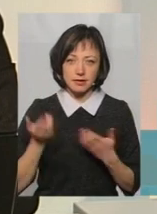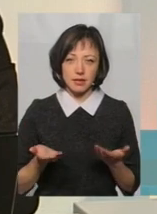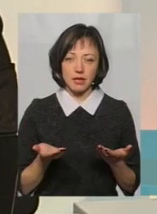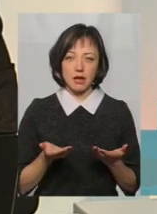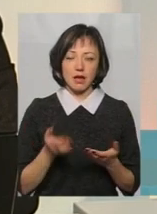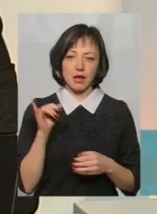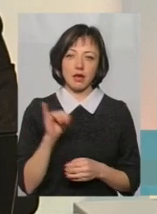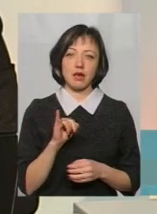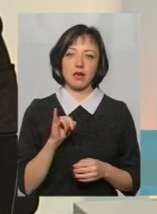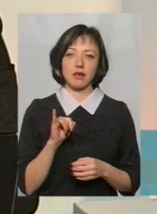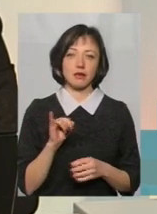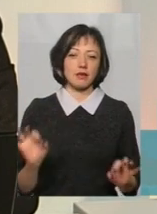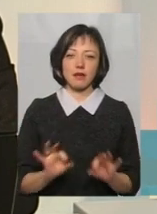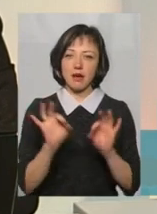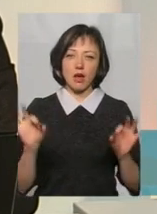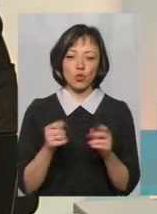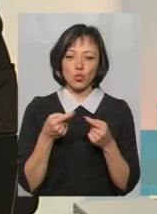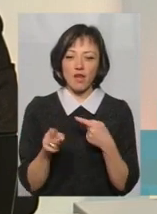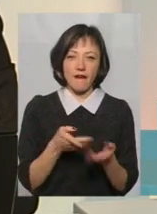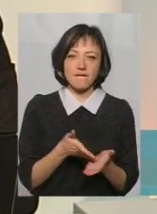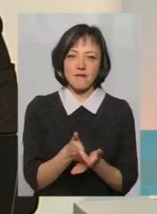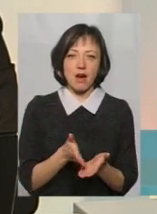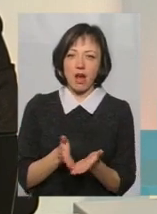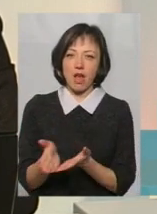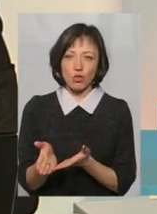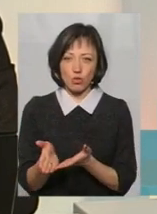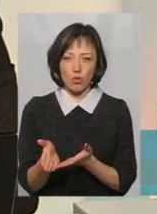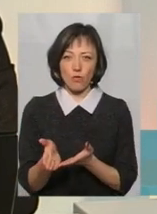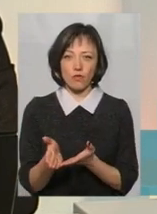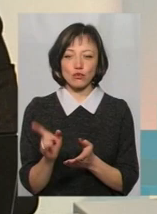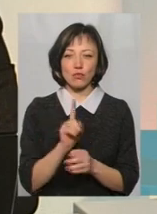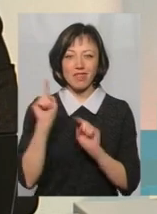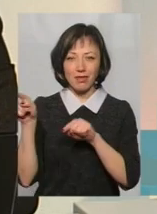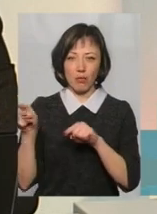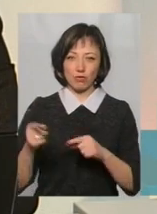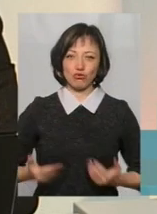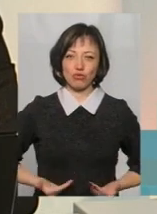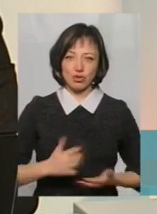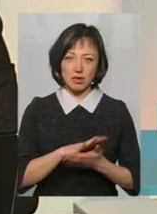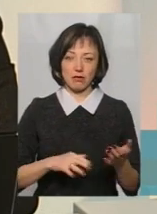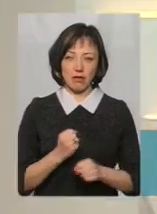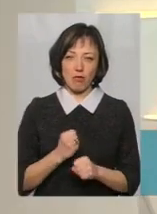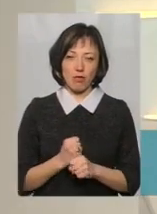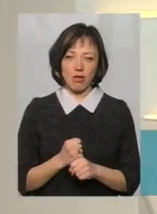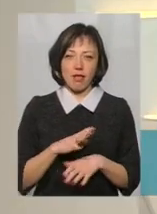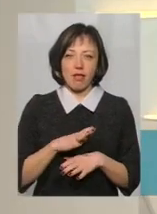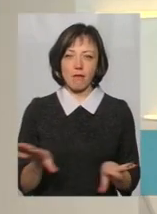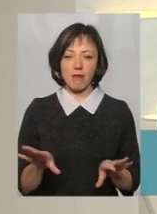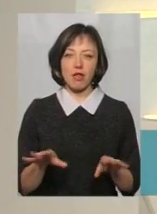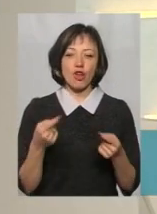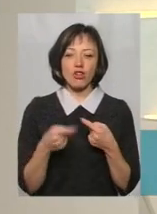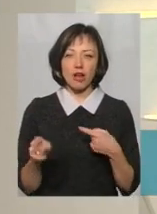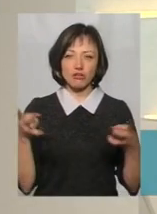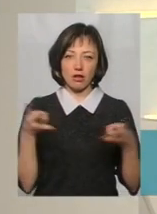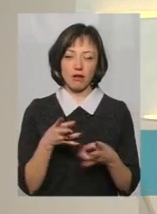І, ну, ніяких інших інших варіантів, щоб там жити і роботи не було. Інакше там